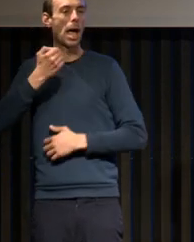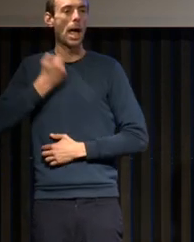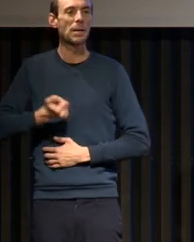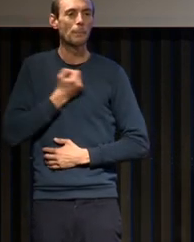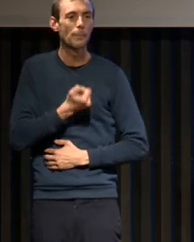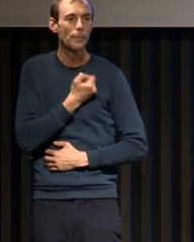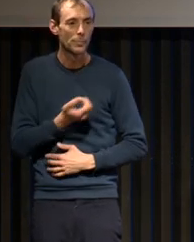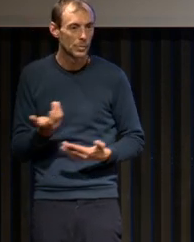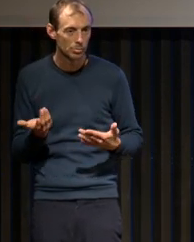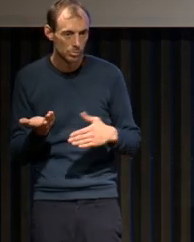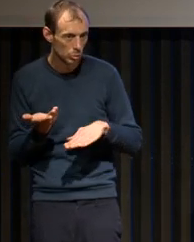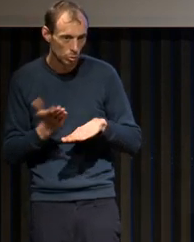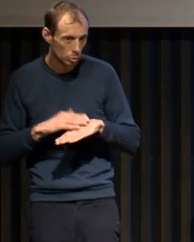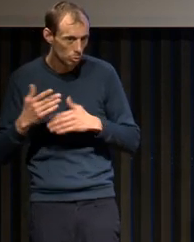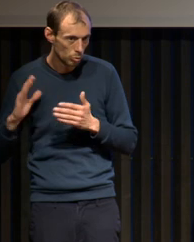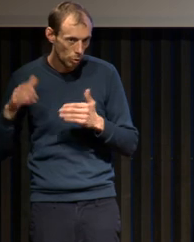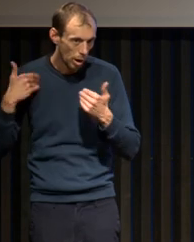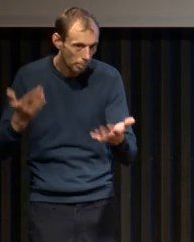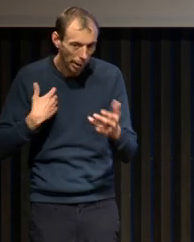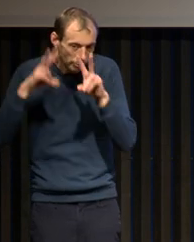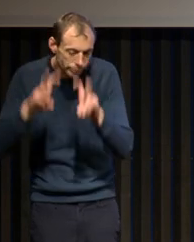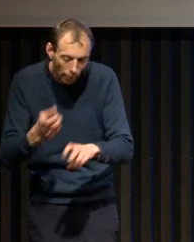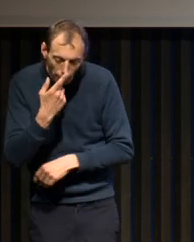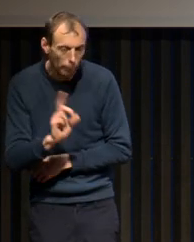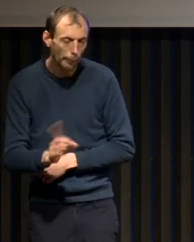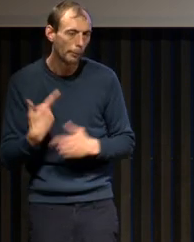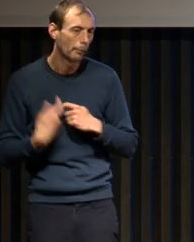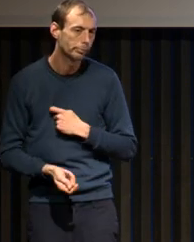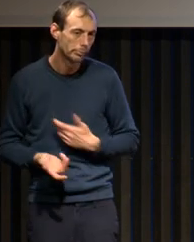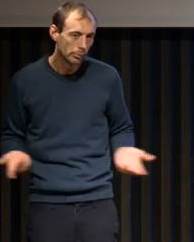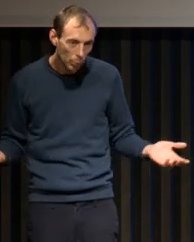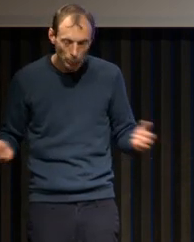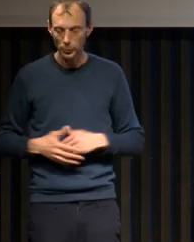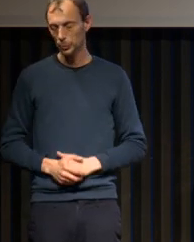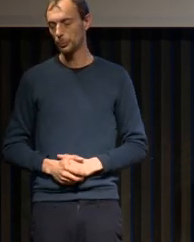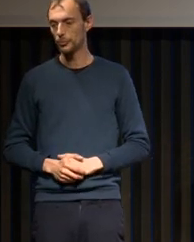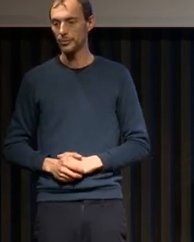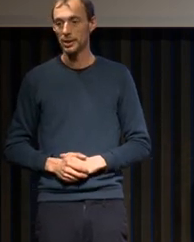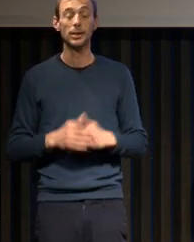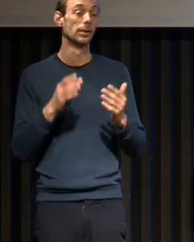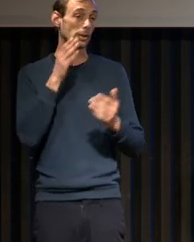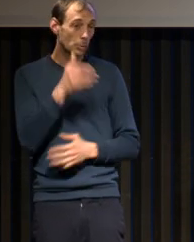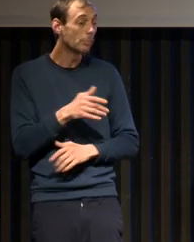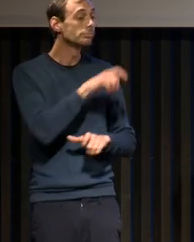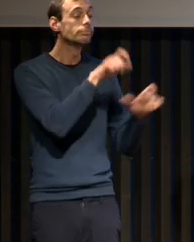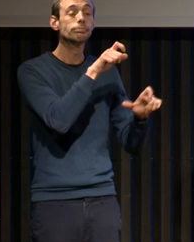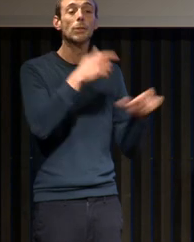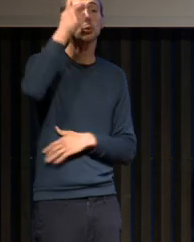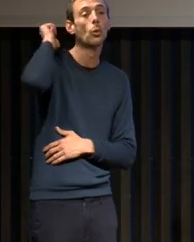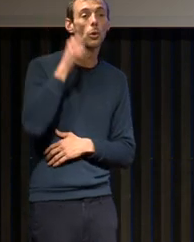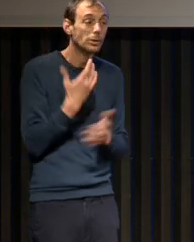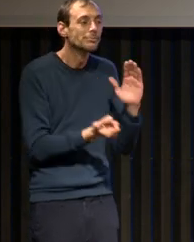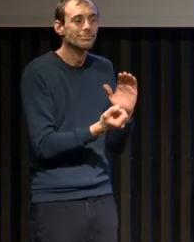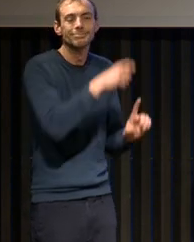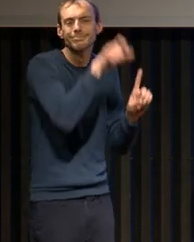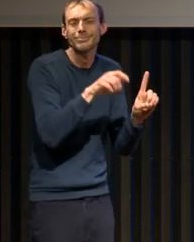sommeil va nous dire que ce n pas tout à fait le cas. Et donc, il va falloir que les neurologues, et notamment Henri Gasto, va nous permettre de